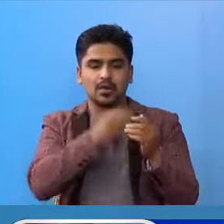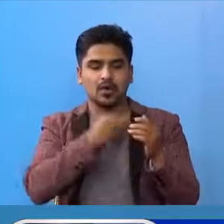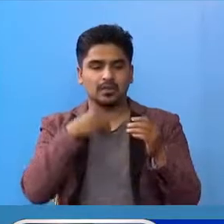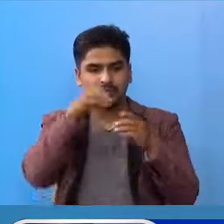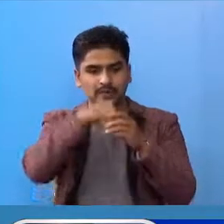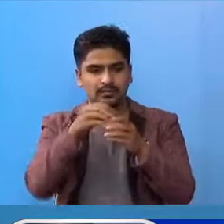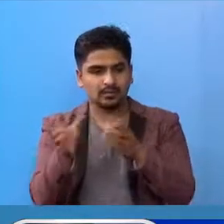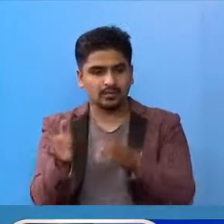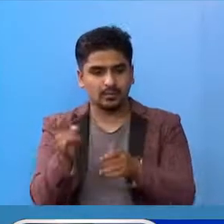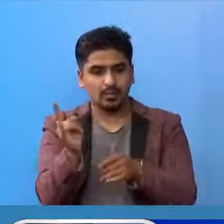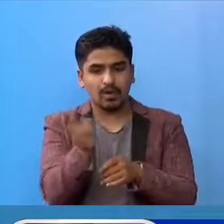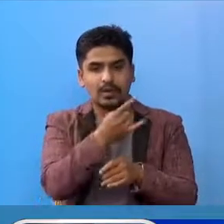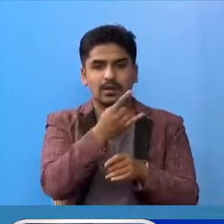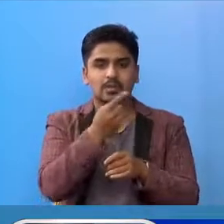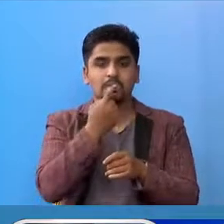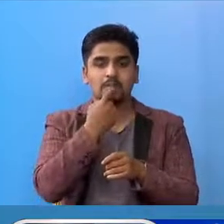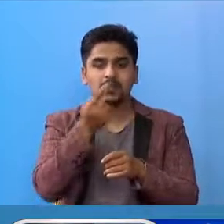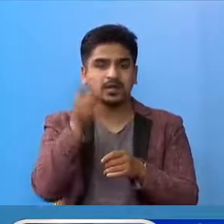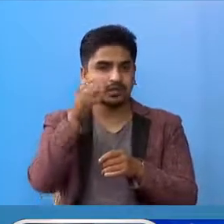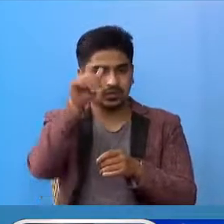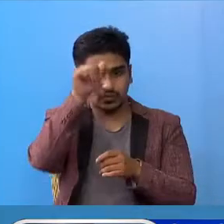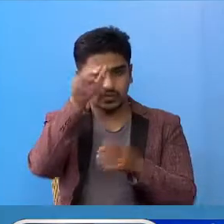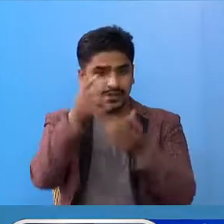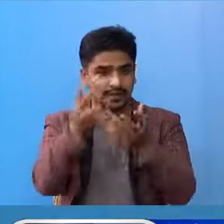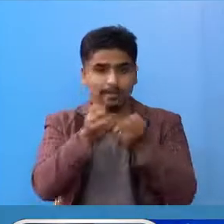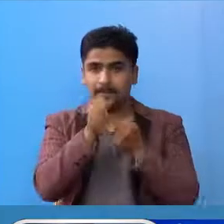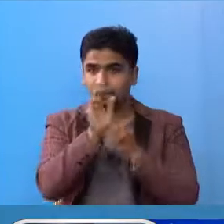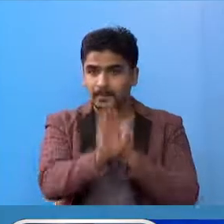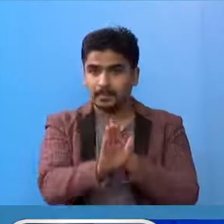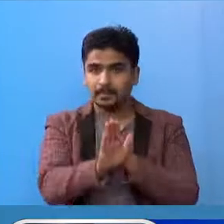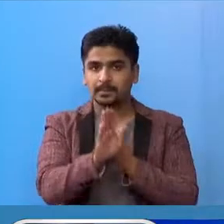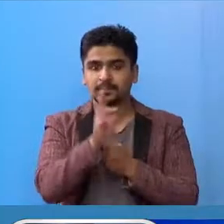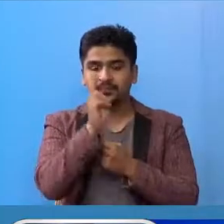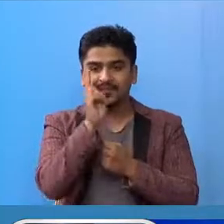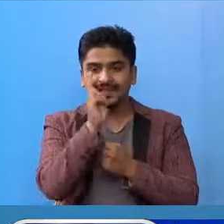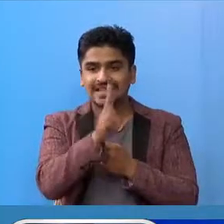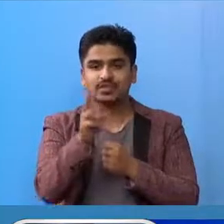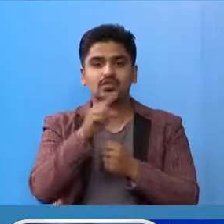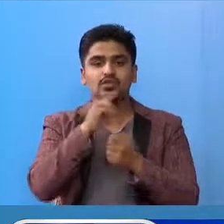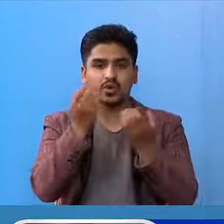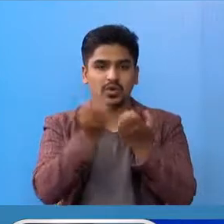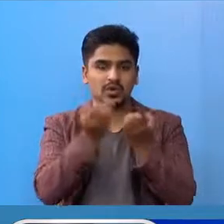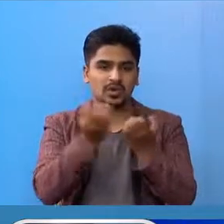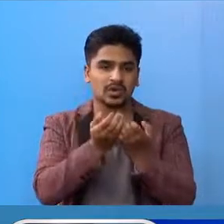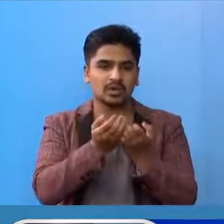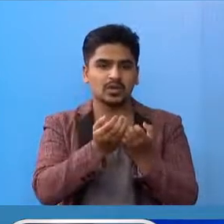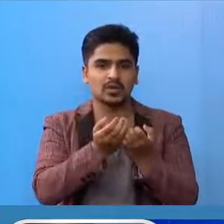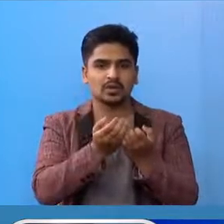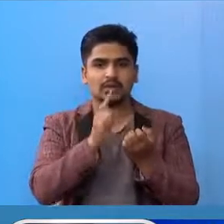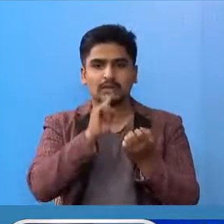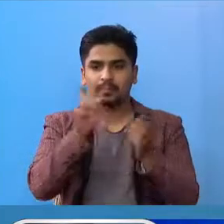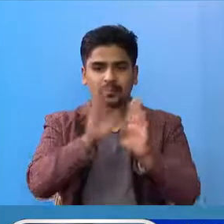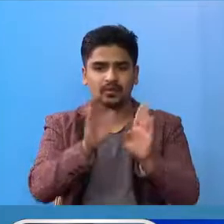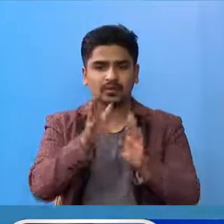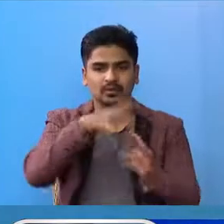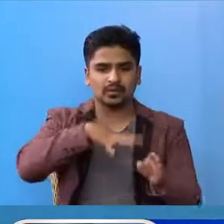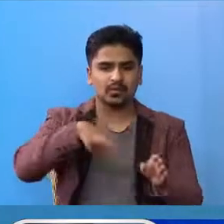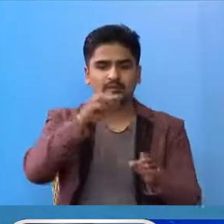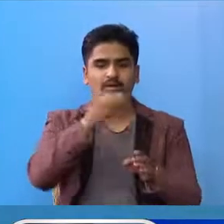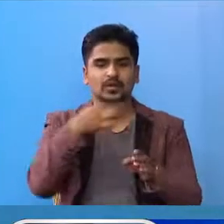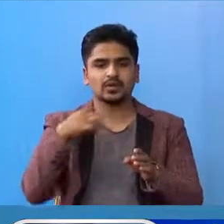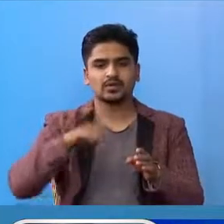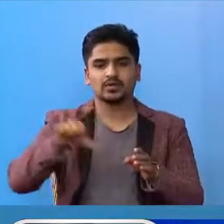फरकाओने फरकाय को भन्ने सुचना प्राप्त भायकोले तेस्तो नगर्न नगर्नुहुना संपुर्ण